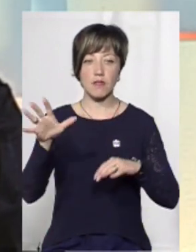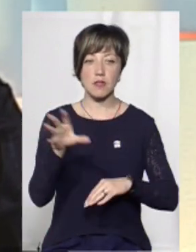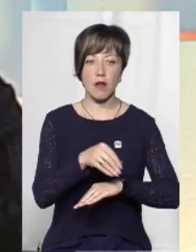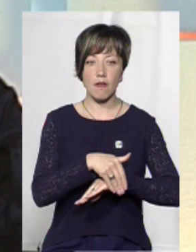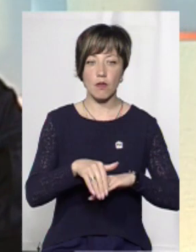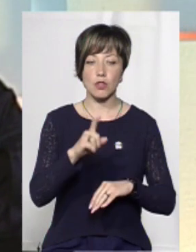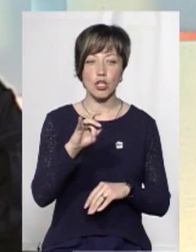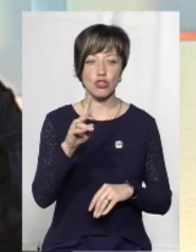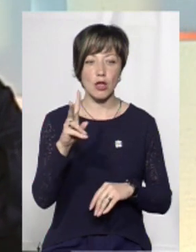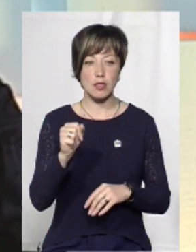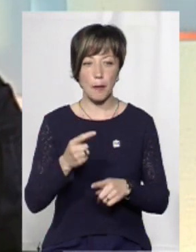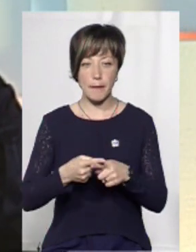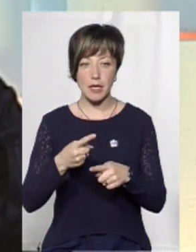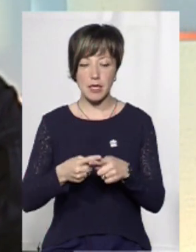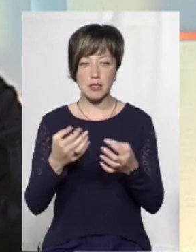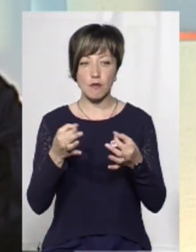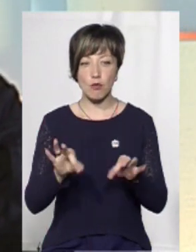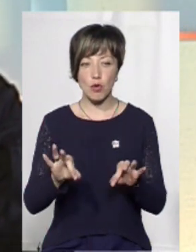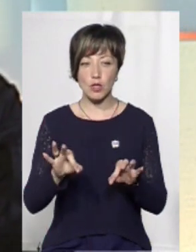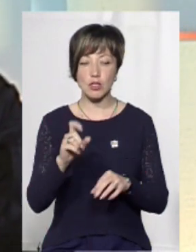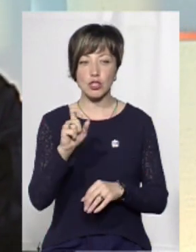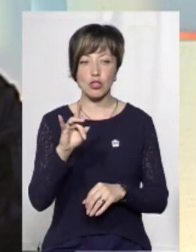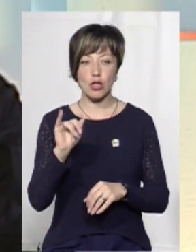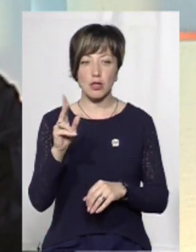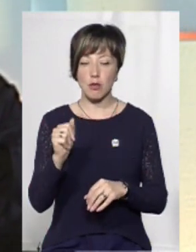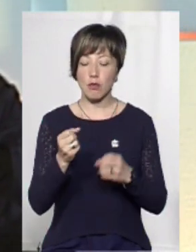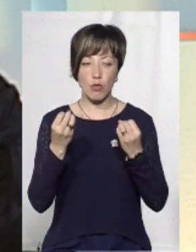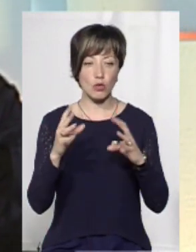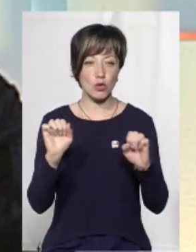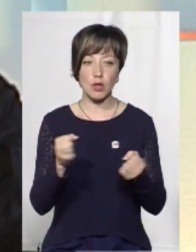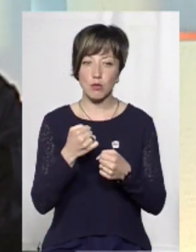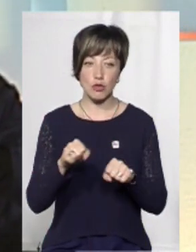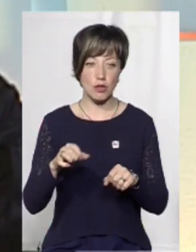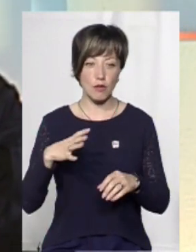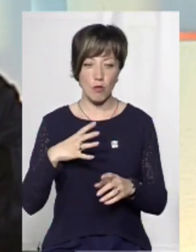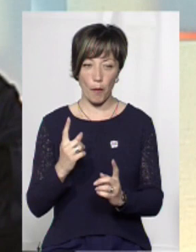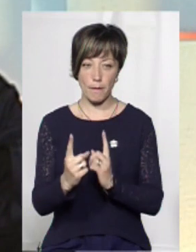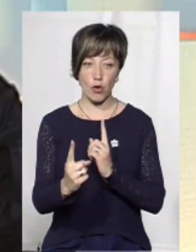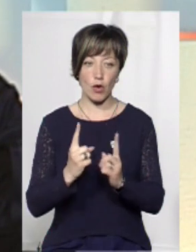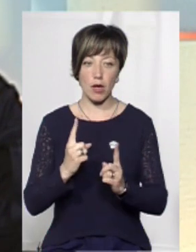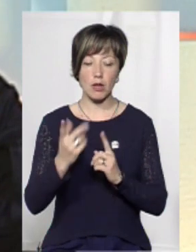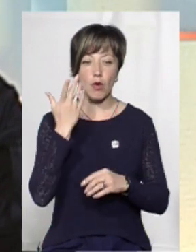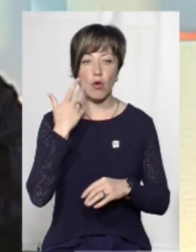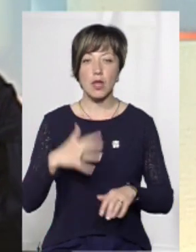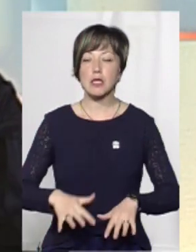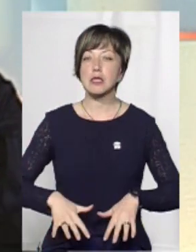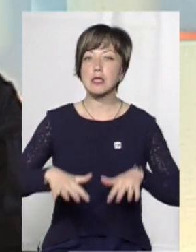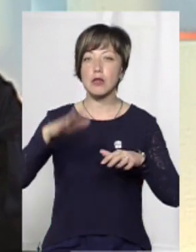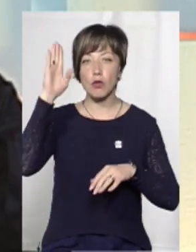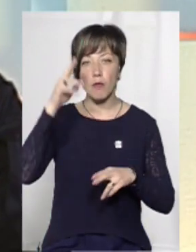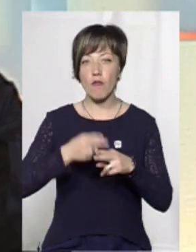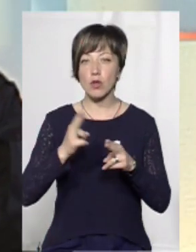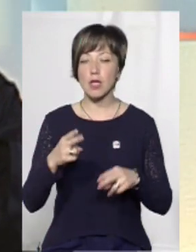вулиця Зарічанська, перехрестя Свободи Зарічанської просто неможливо було приїхати. Коли затоплювало